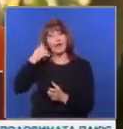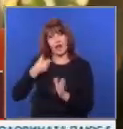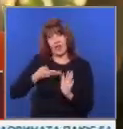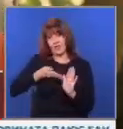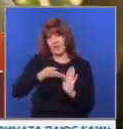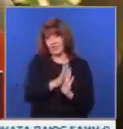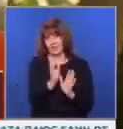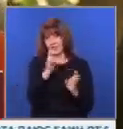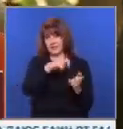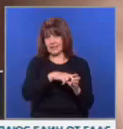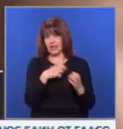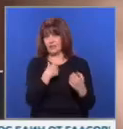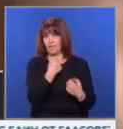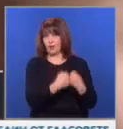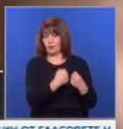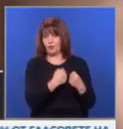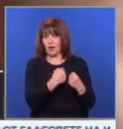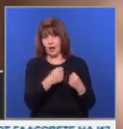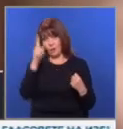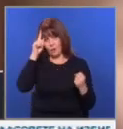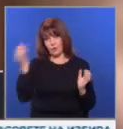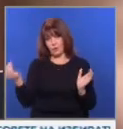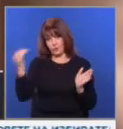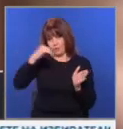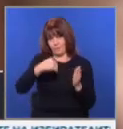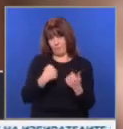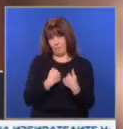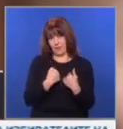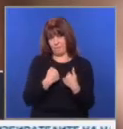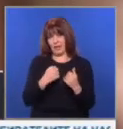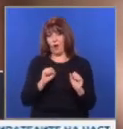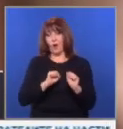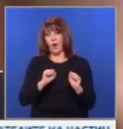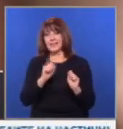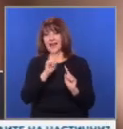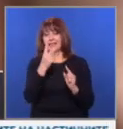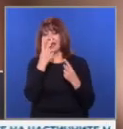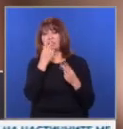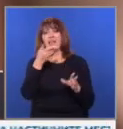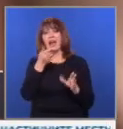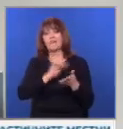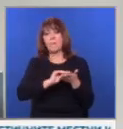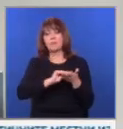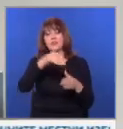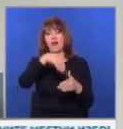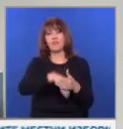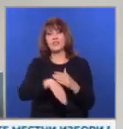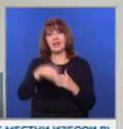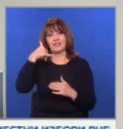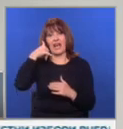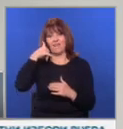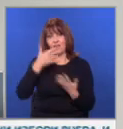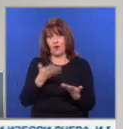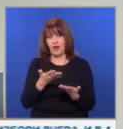колата и тя се качи по мене от страх да не вида това нещо в телефоне. Няма никакви такива,